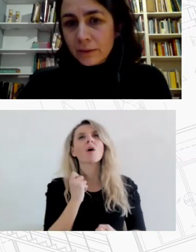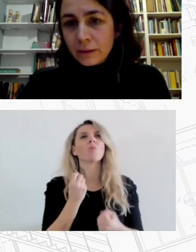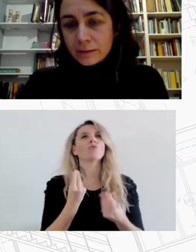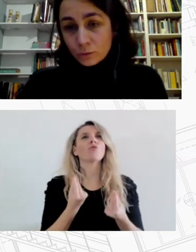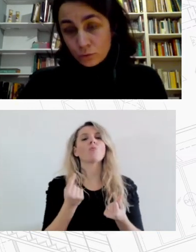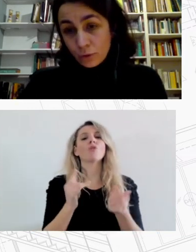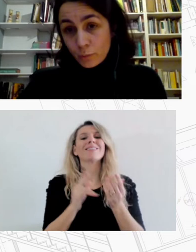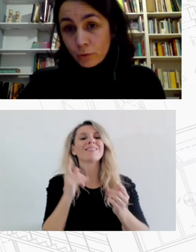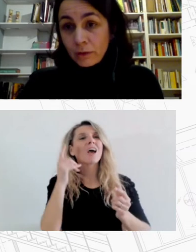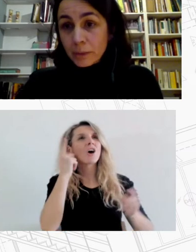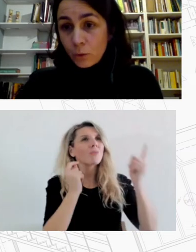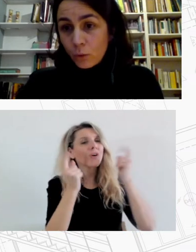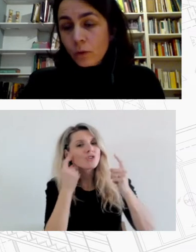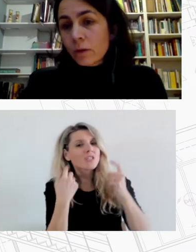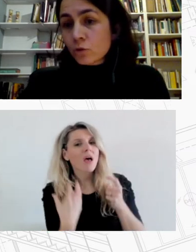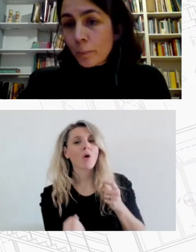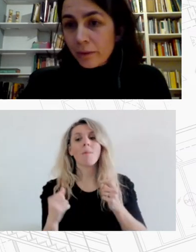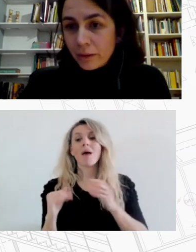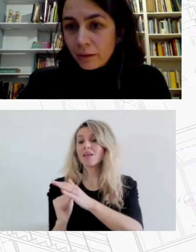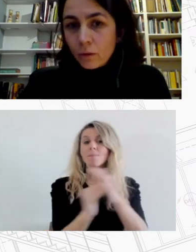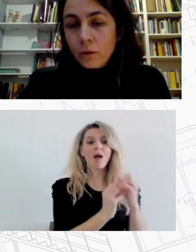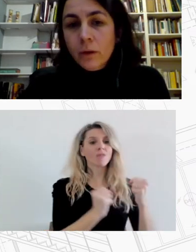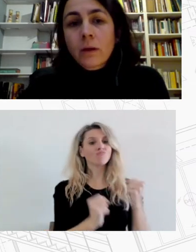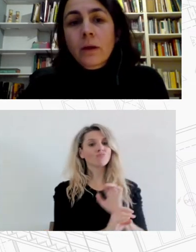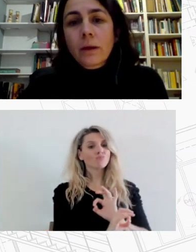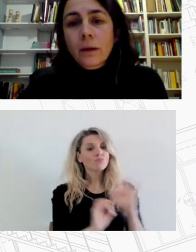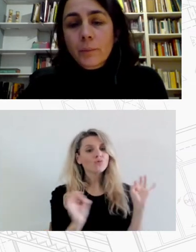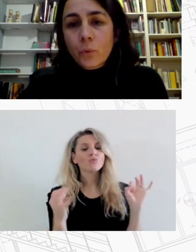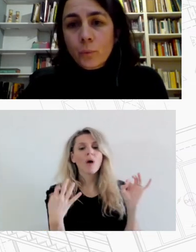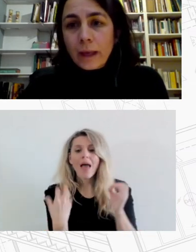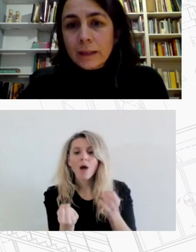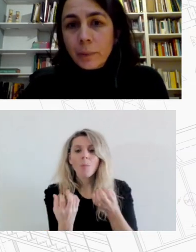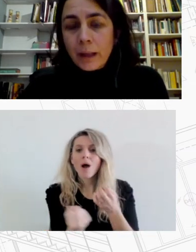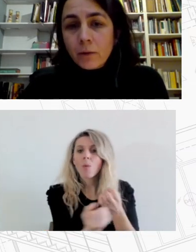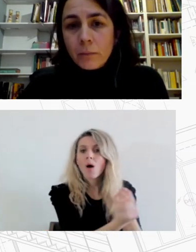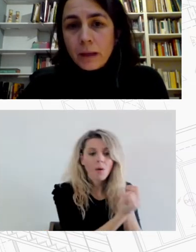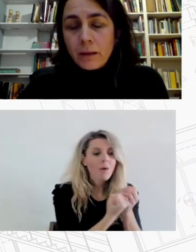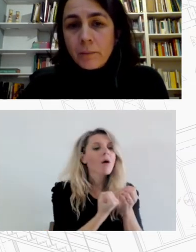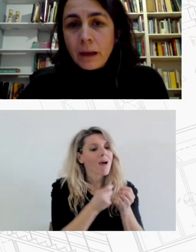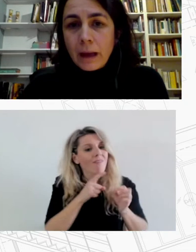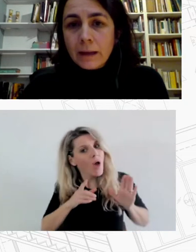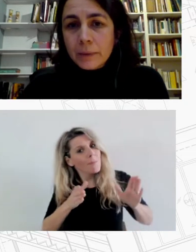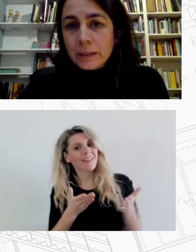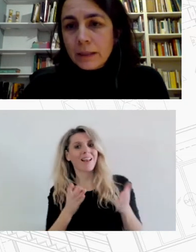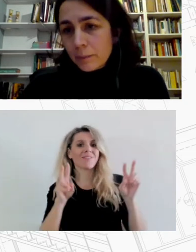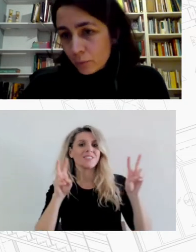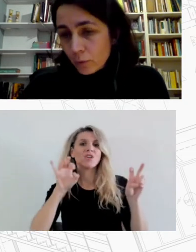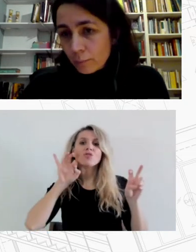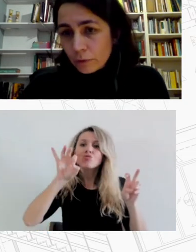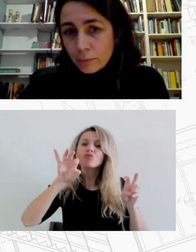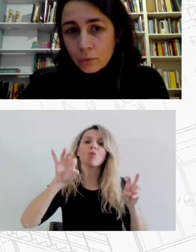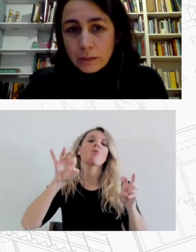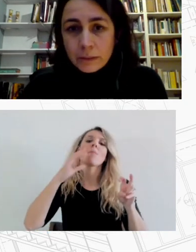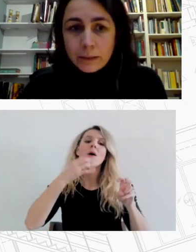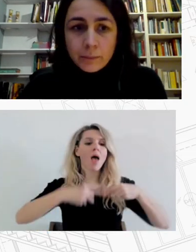αναπτυχθεί και στο ανθρώπινο δυναμικό, στο πεδίο που έχει πλέον μία μεγάλη εμπειρία από